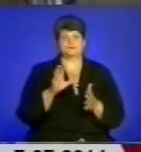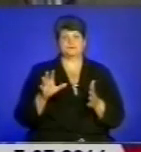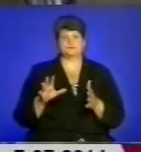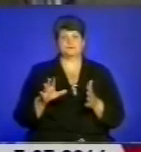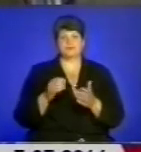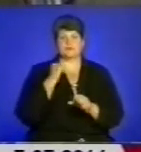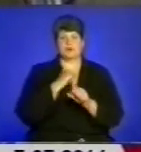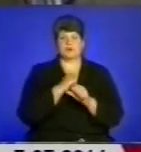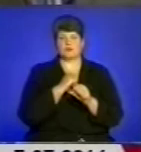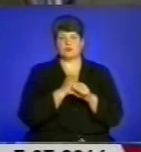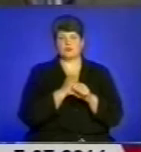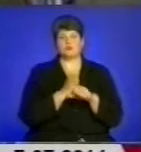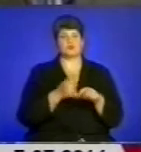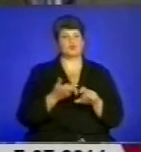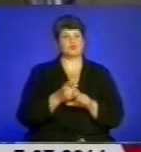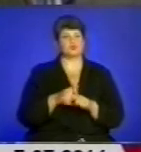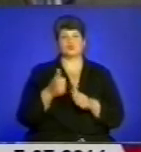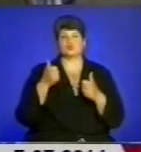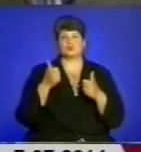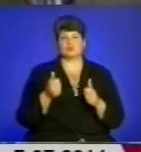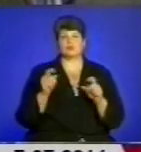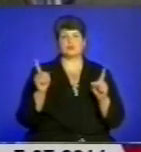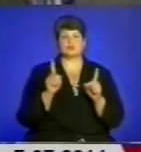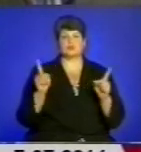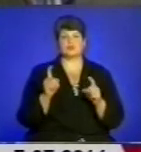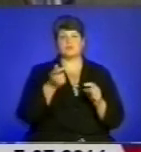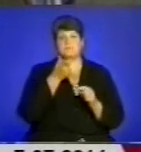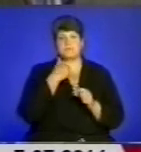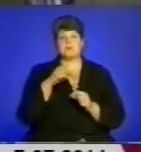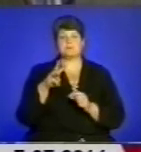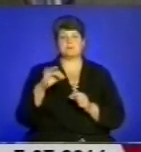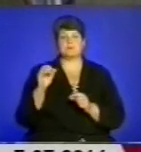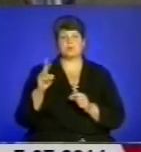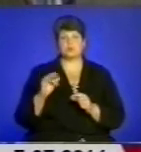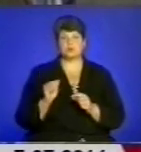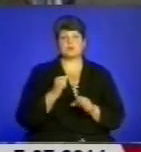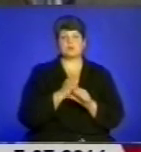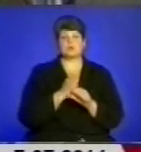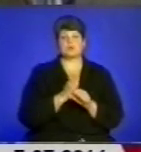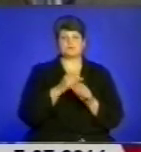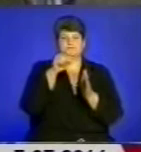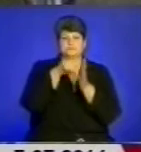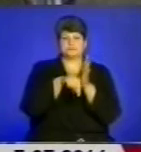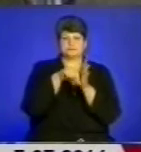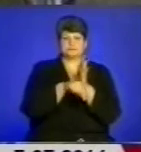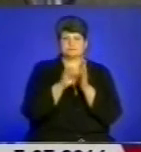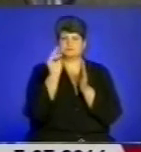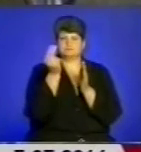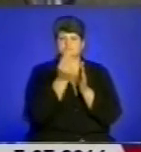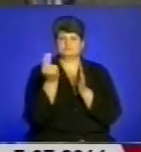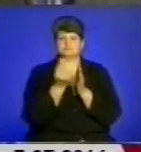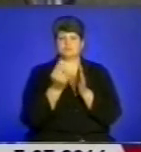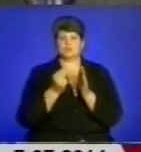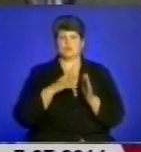робота. Дуже добре, що пан Микола відтворює ту глибоку символіку, яка є в нас в основі нашого